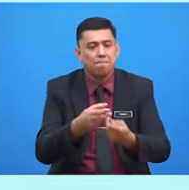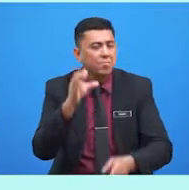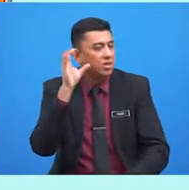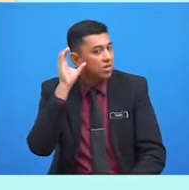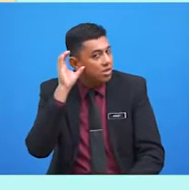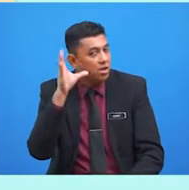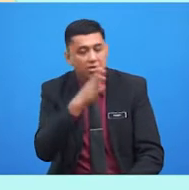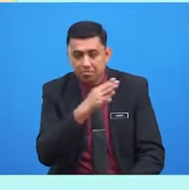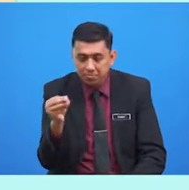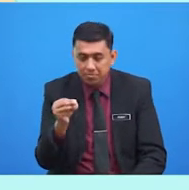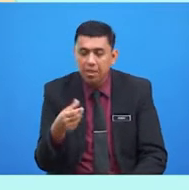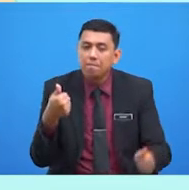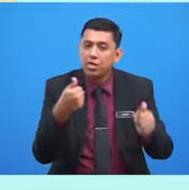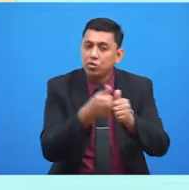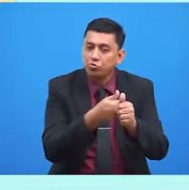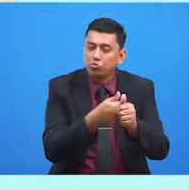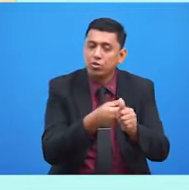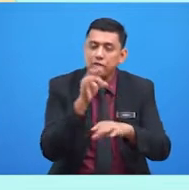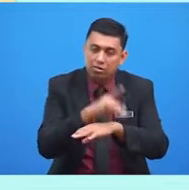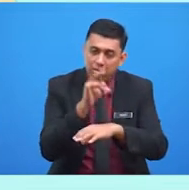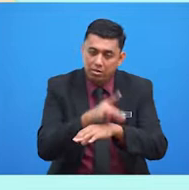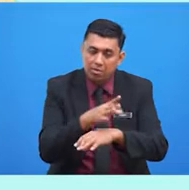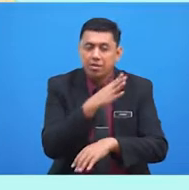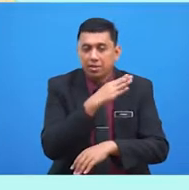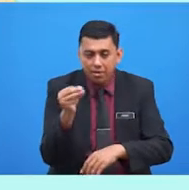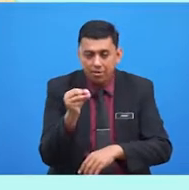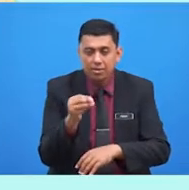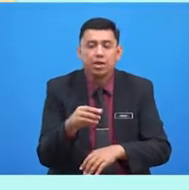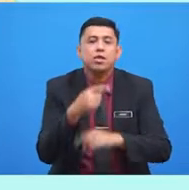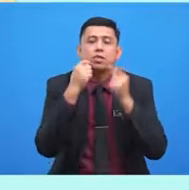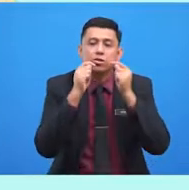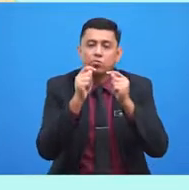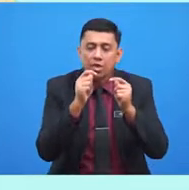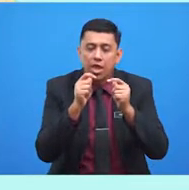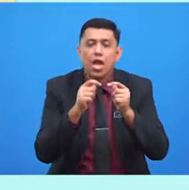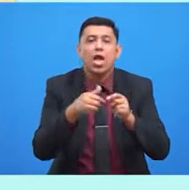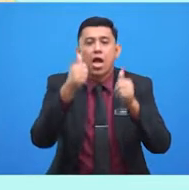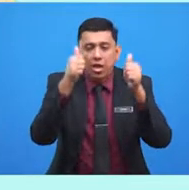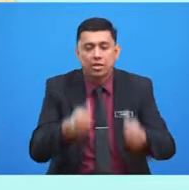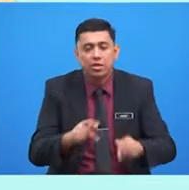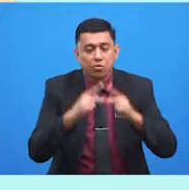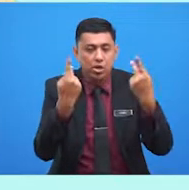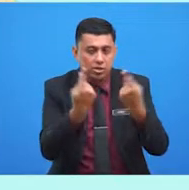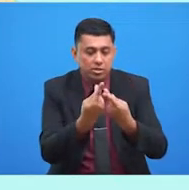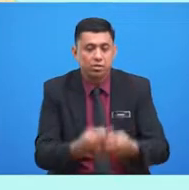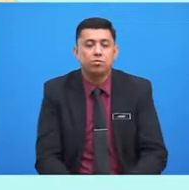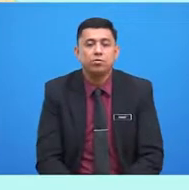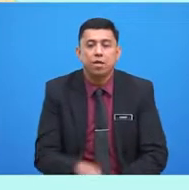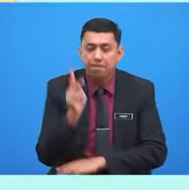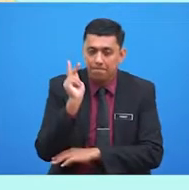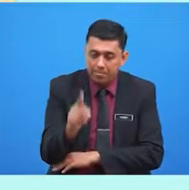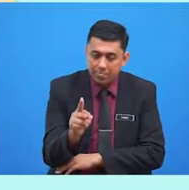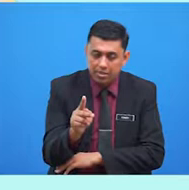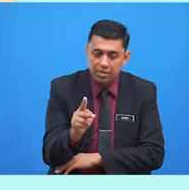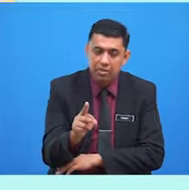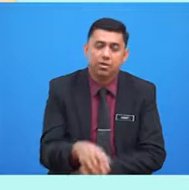dan mengikuti nasihat dan teguran ahli keluarga, pastinya hubungan